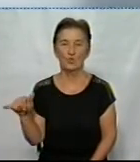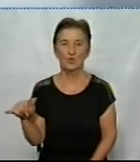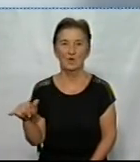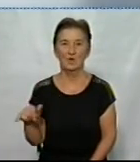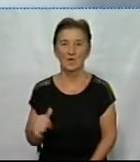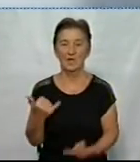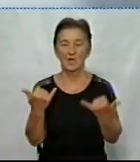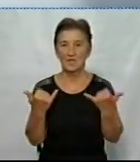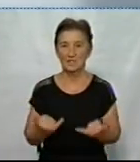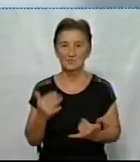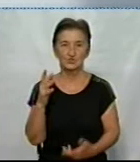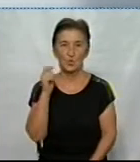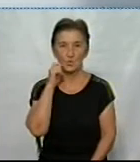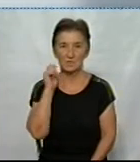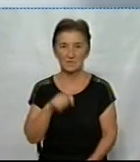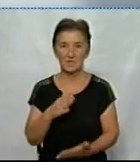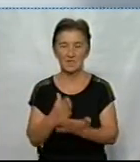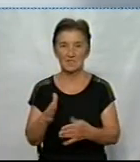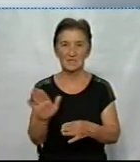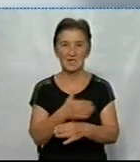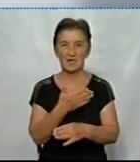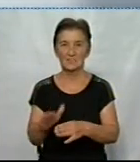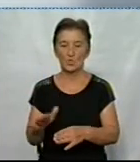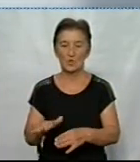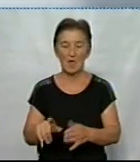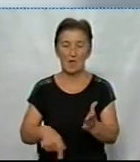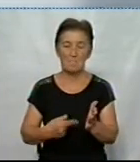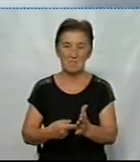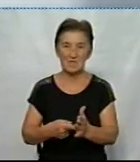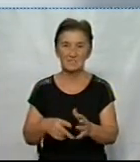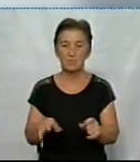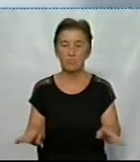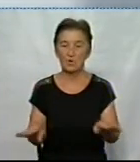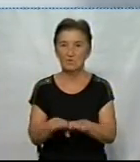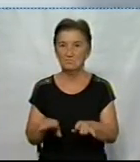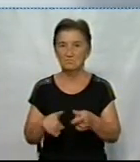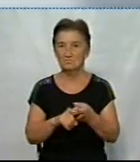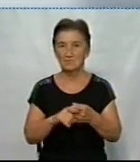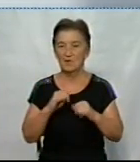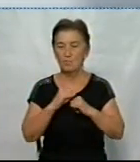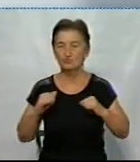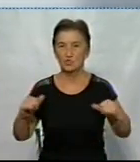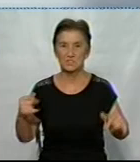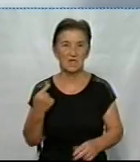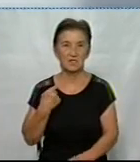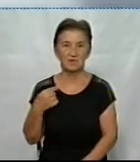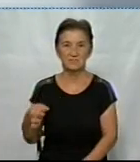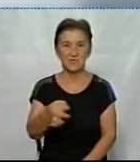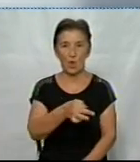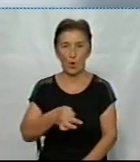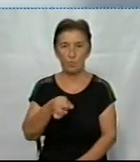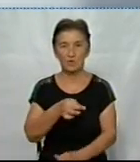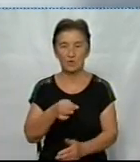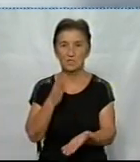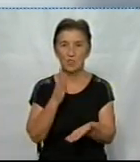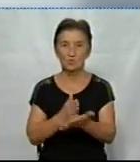Нині в Україні діє розподіл міст, районів за карантинними зонами, за рівнем поширення коронавірусу. Кіровоградська область знаходиться в зеленій